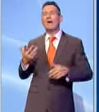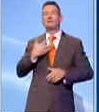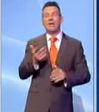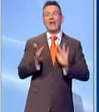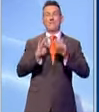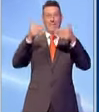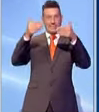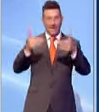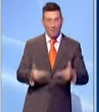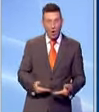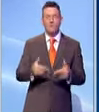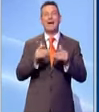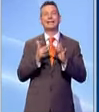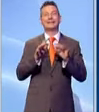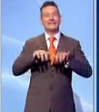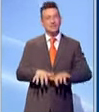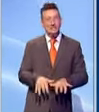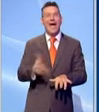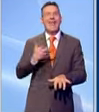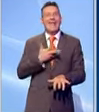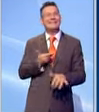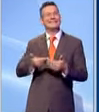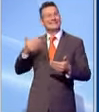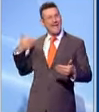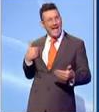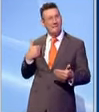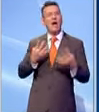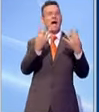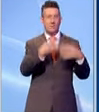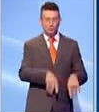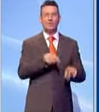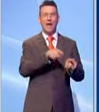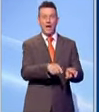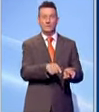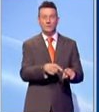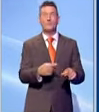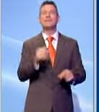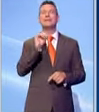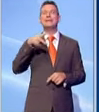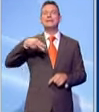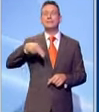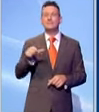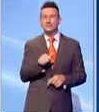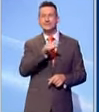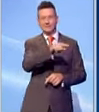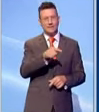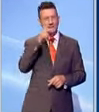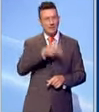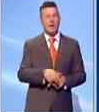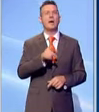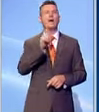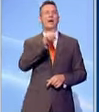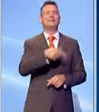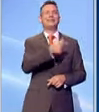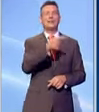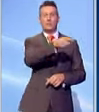digitale già esistente. Laddove invece, nel caso certamente dell'Inps e del bravo tridico, anche se non ha risolto i